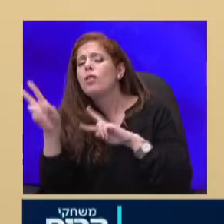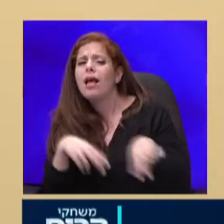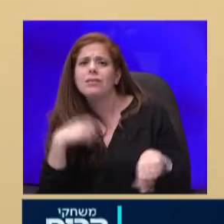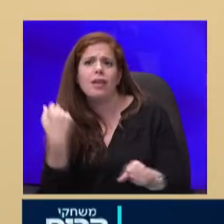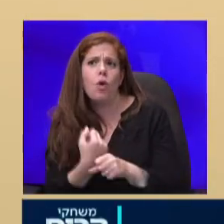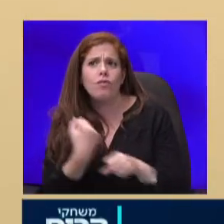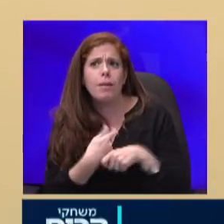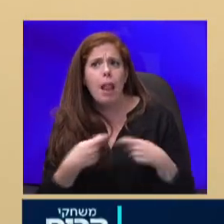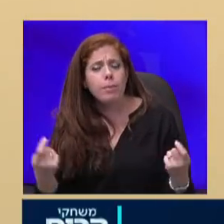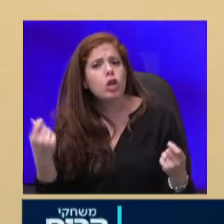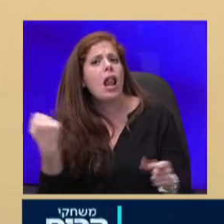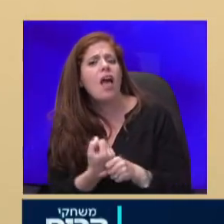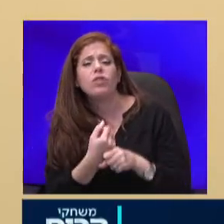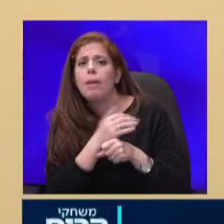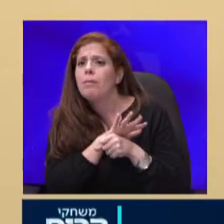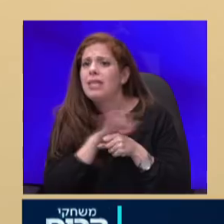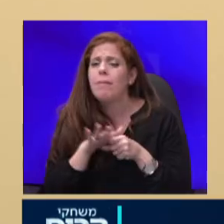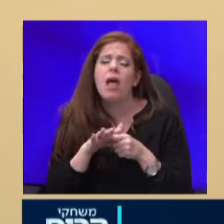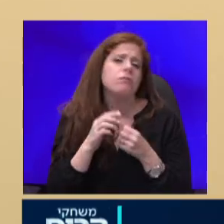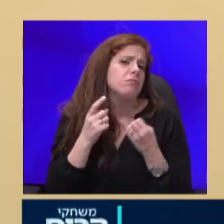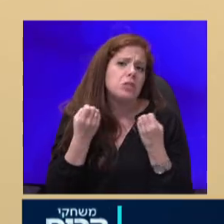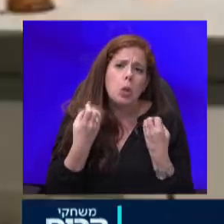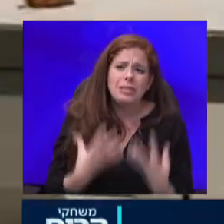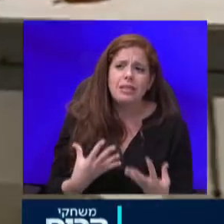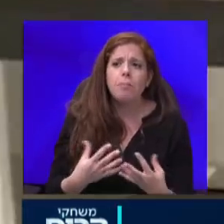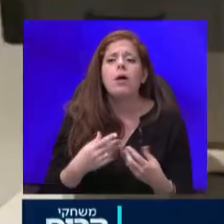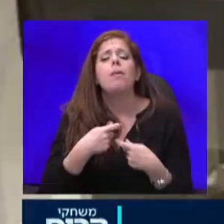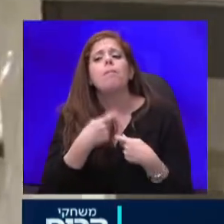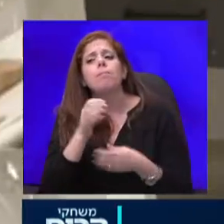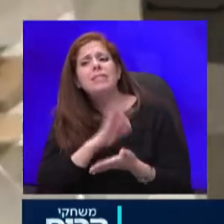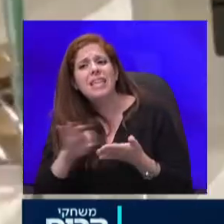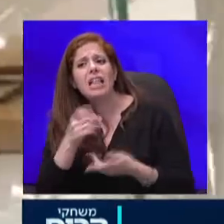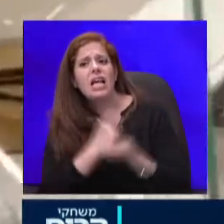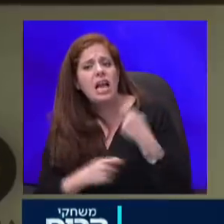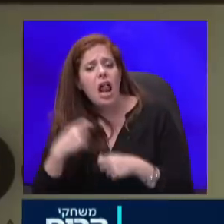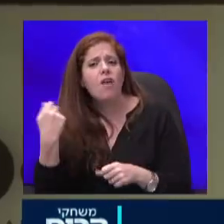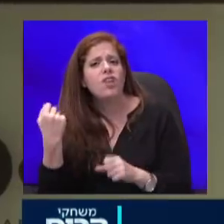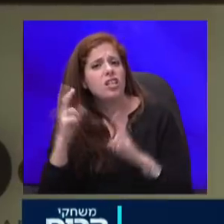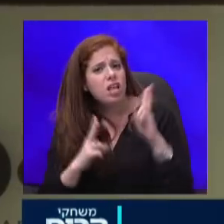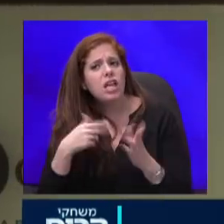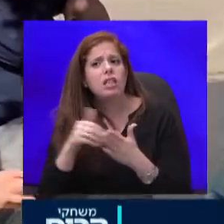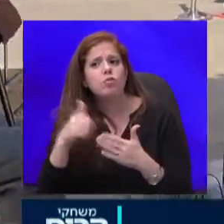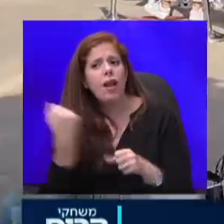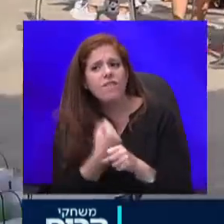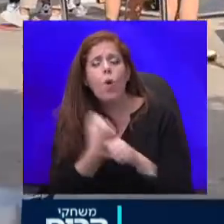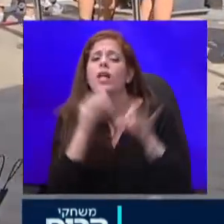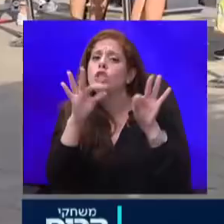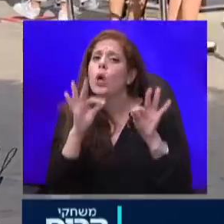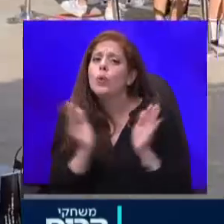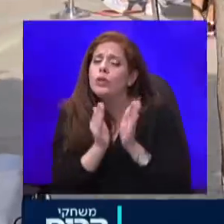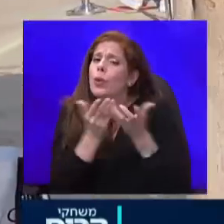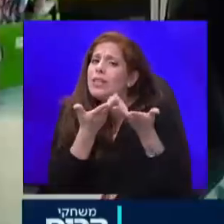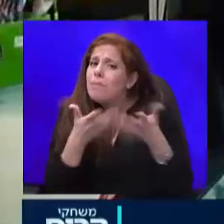אינו עניין של מה בכך. משרד הכלכלה והתעשייה ימשיך לפעול, כדי שתיפתח נחנויות קטנות וגדולות, בינוניות,